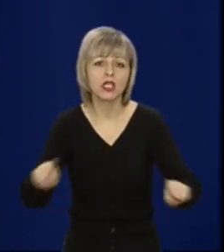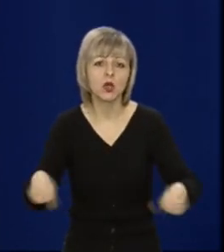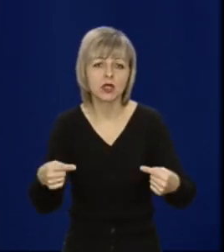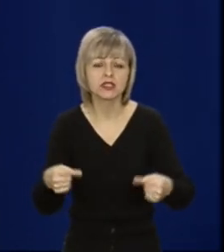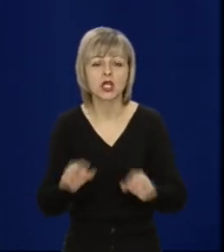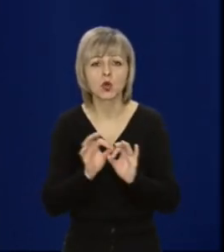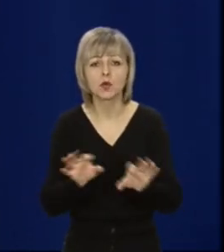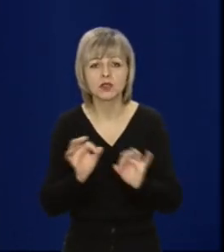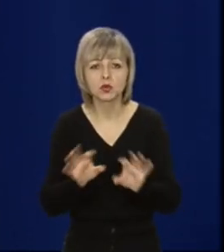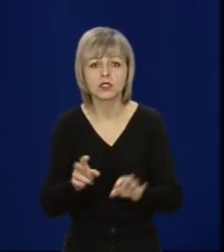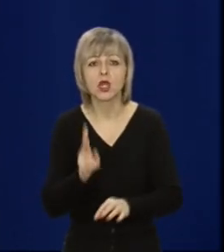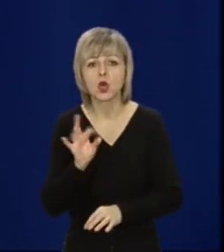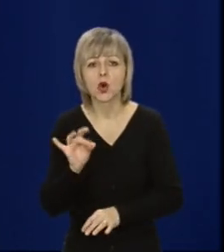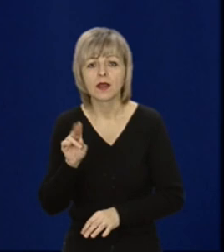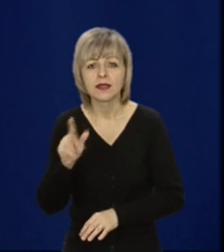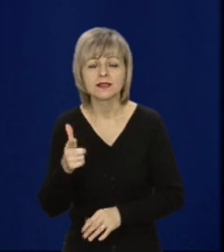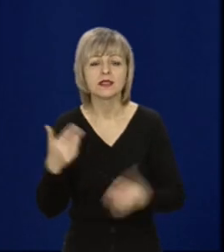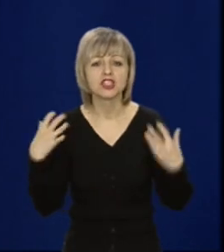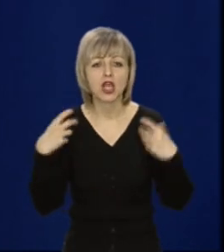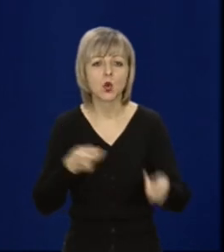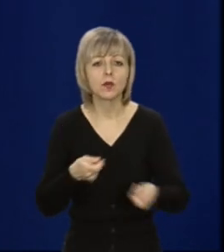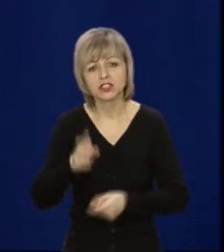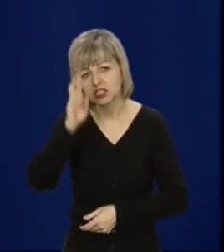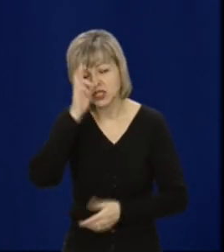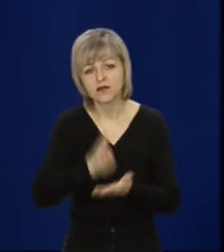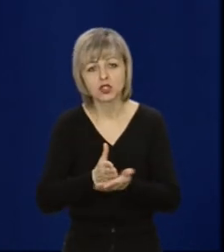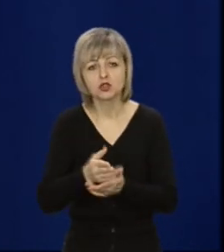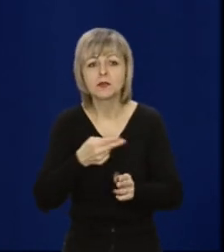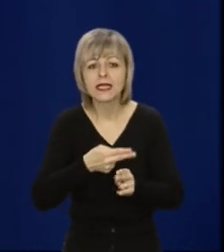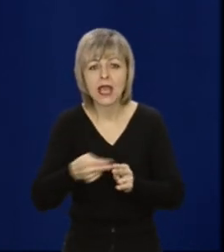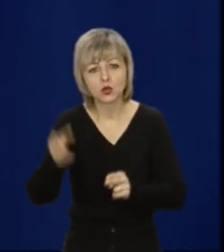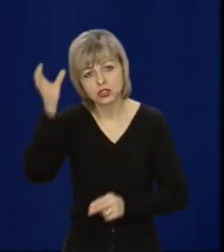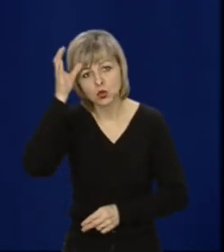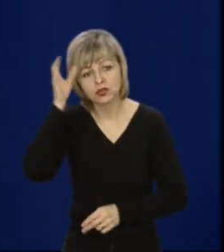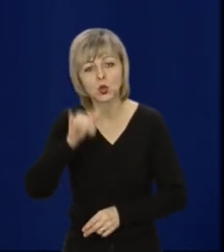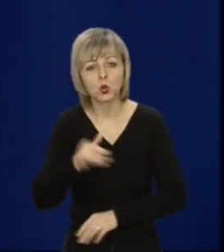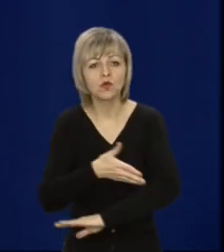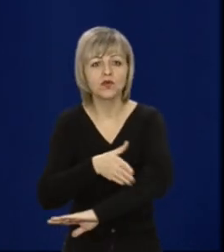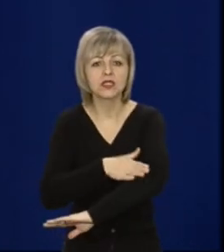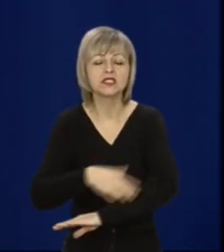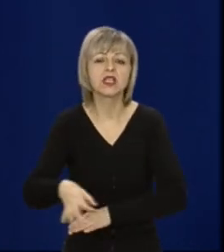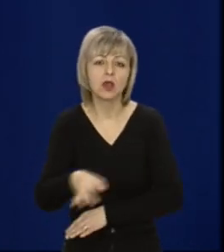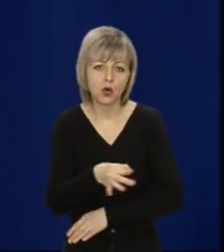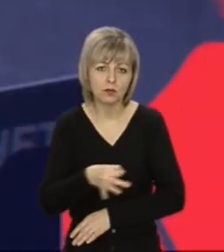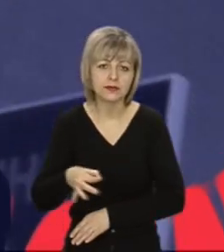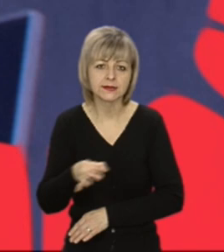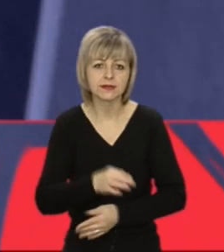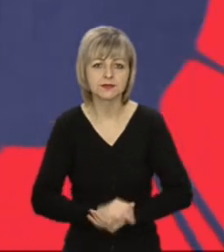коментує Ангеліна Корець, начальниця управління Державної служби якості освіти у Волинській області.